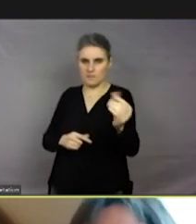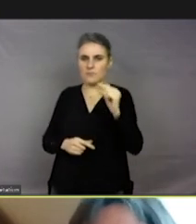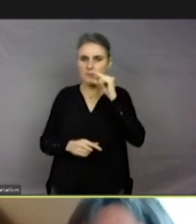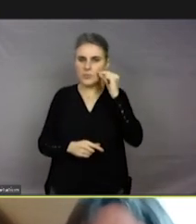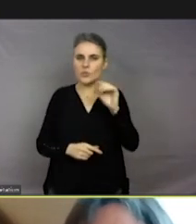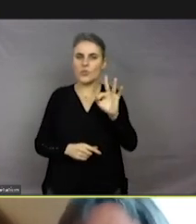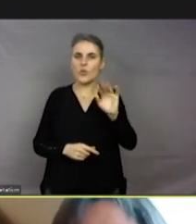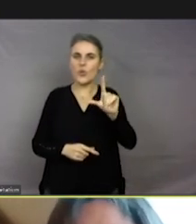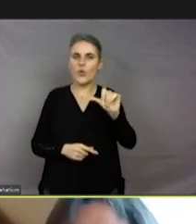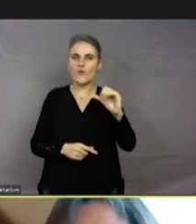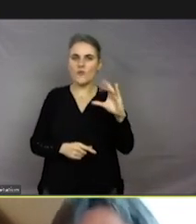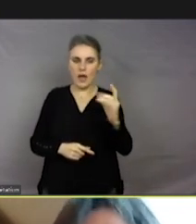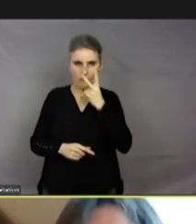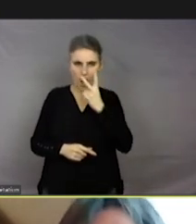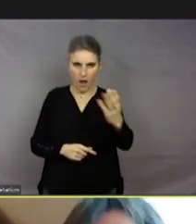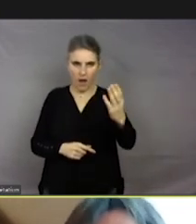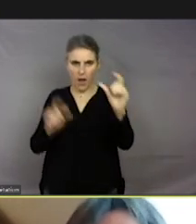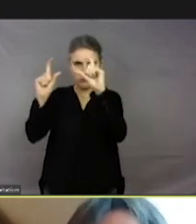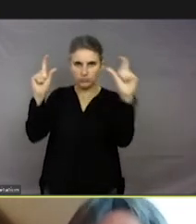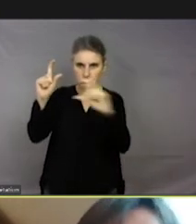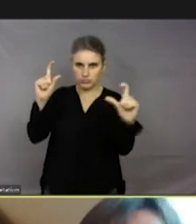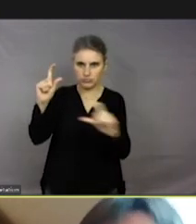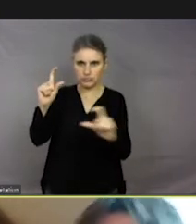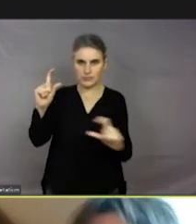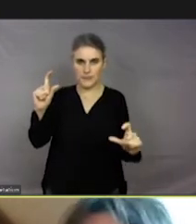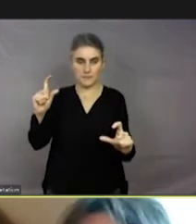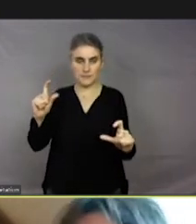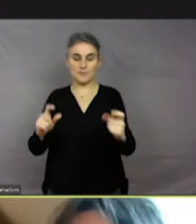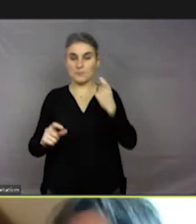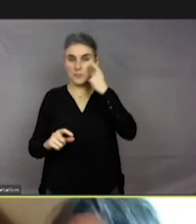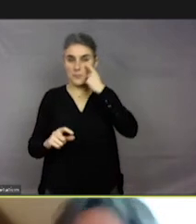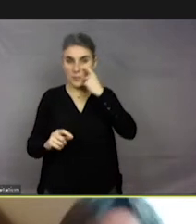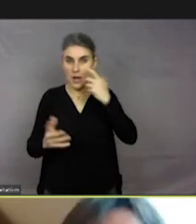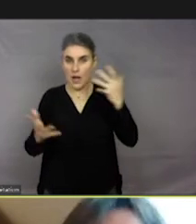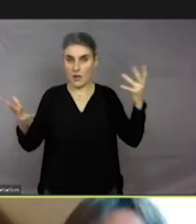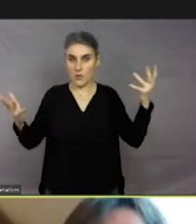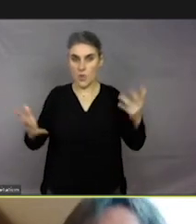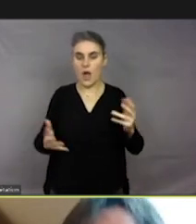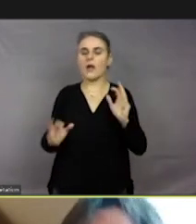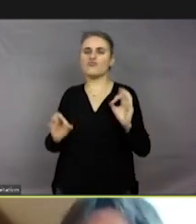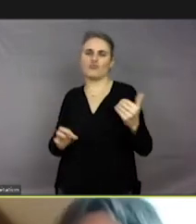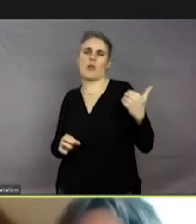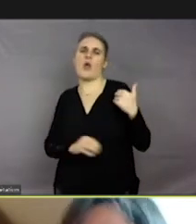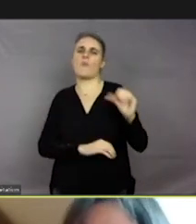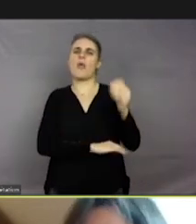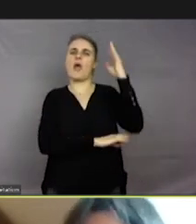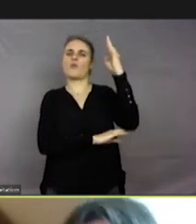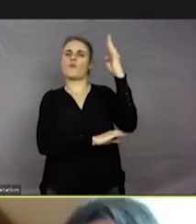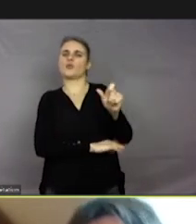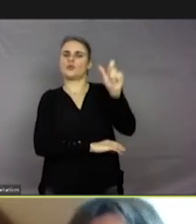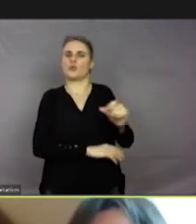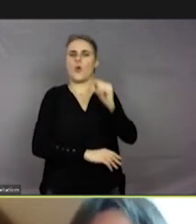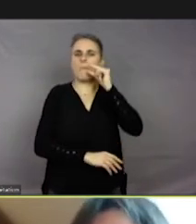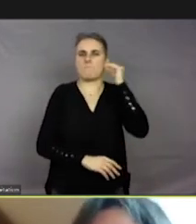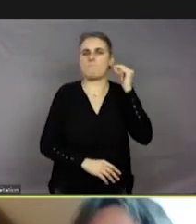vous voyez, on se rend compte que, et je pense que c'est ce que Rémi Marion a également dit à propos